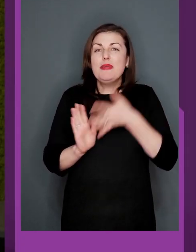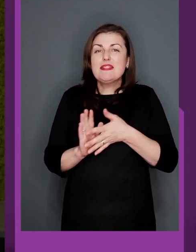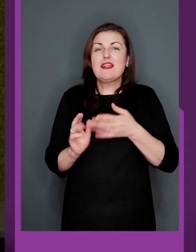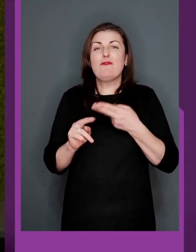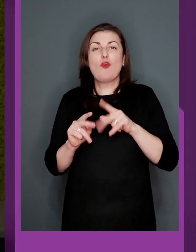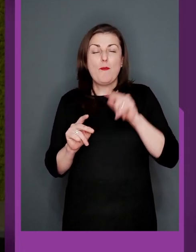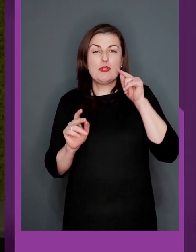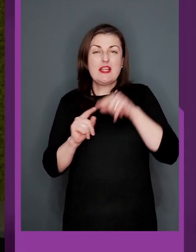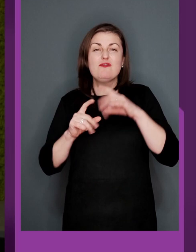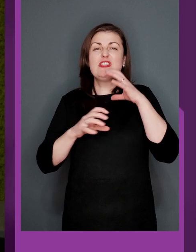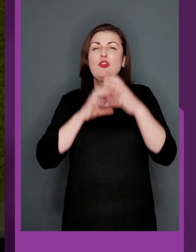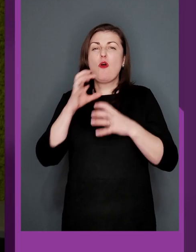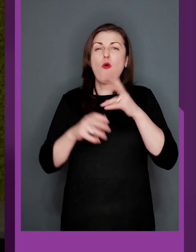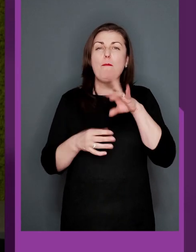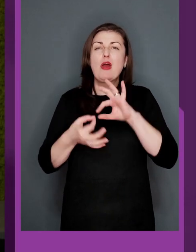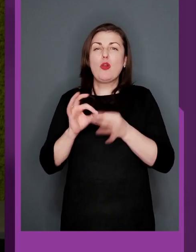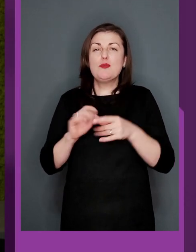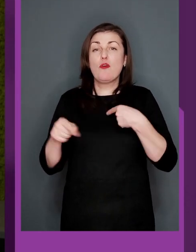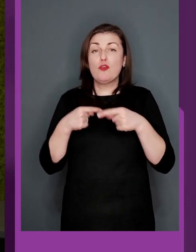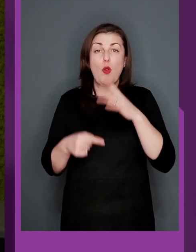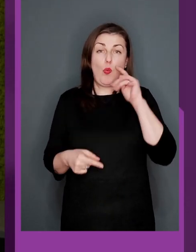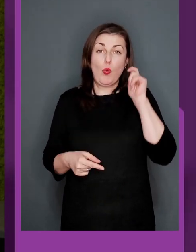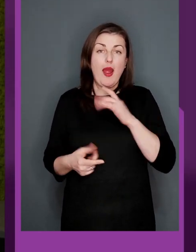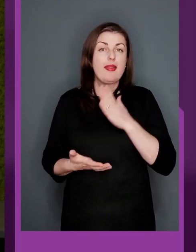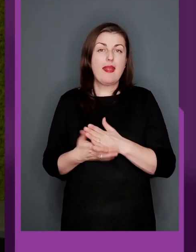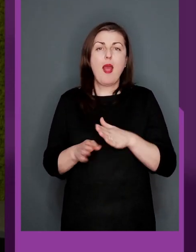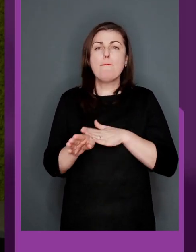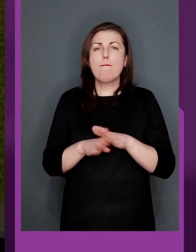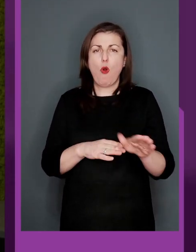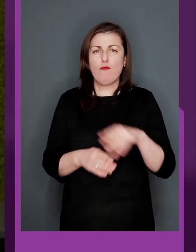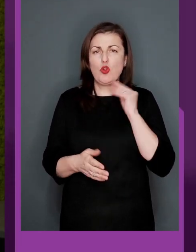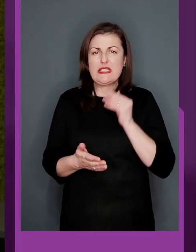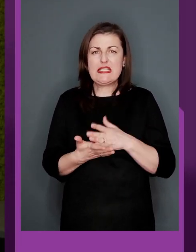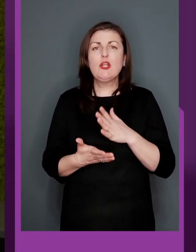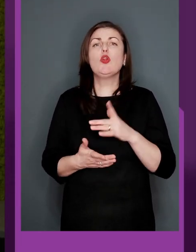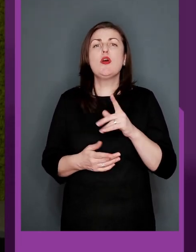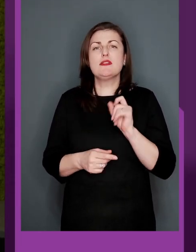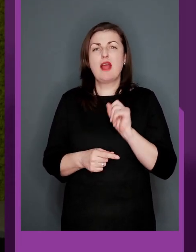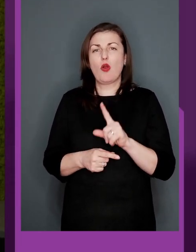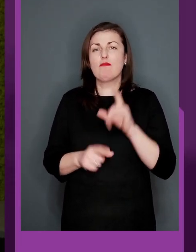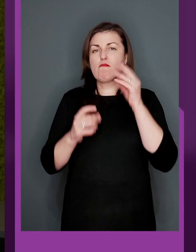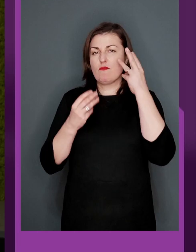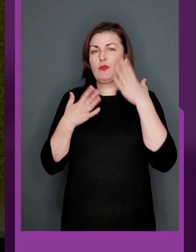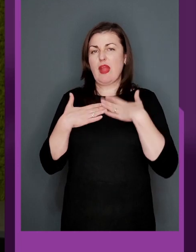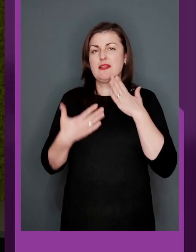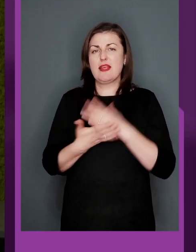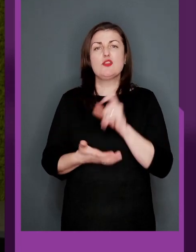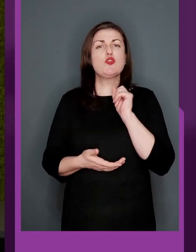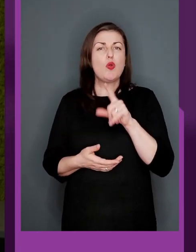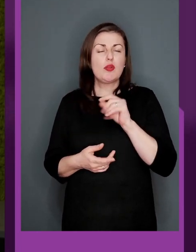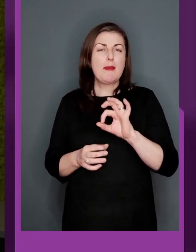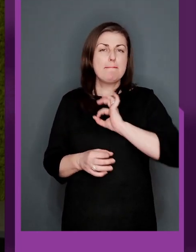в тому сенсі, що в світовому паралімпійському футболі Україна є повноцінною законодавицею моди. В нас є золоті